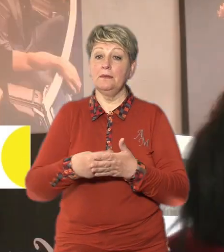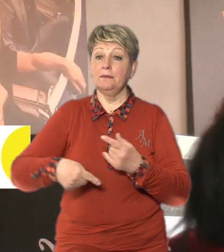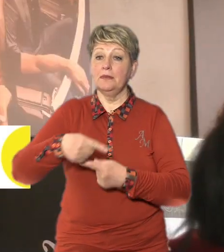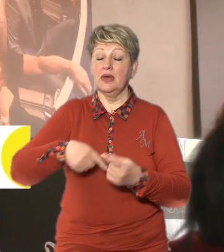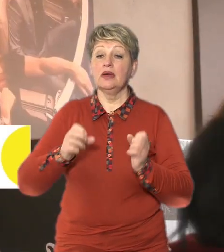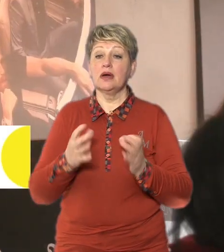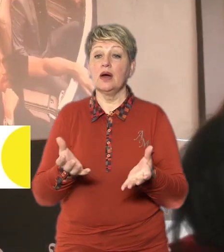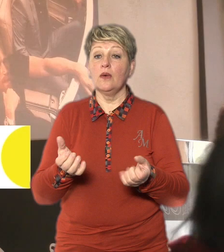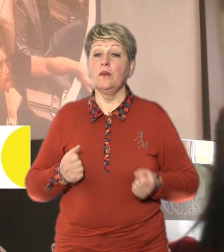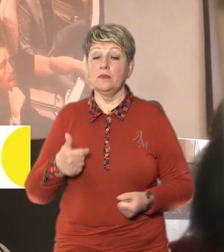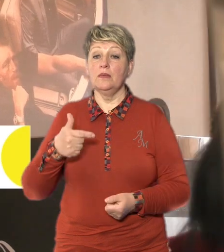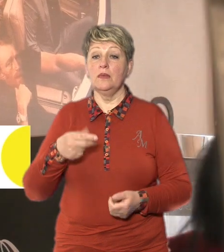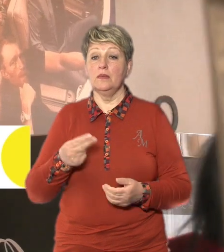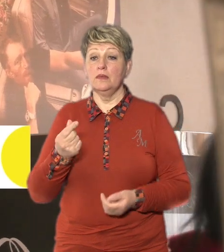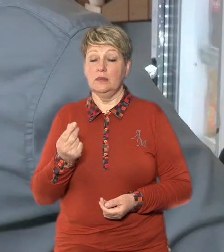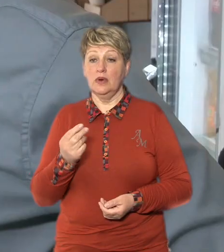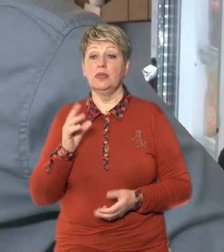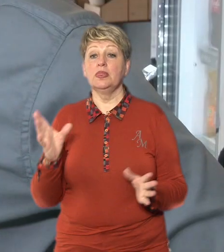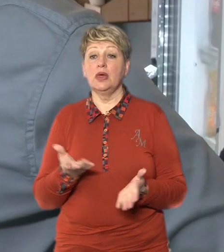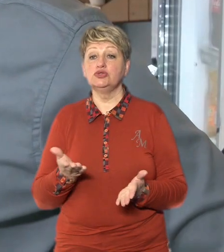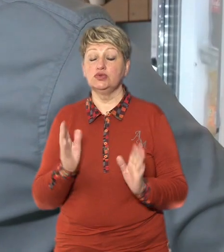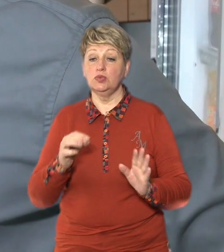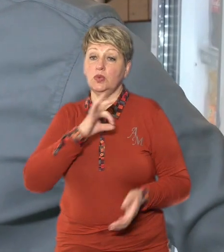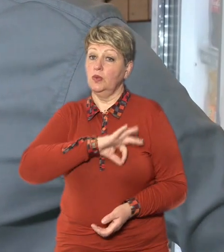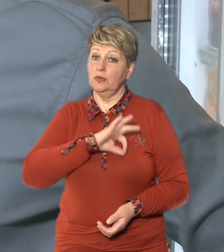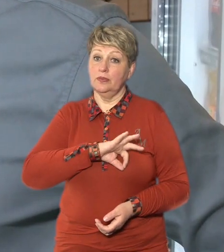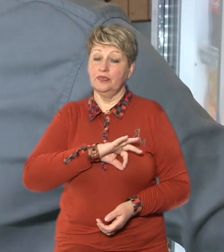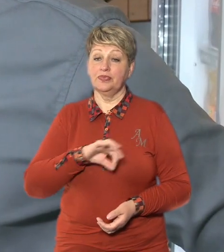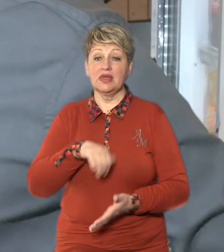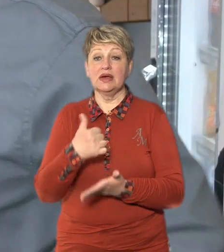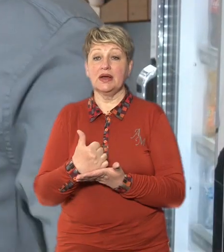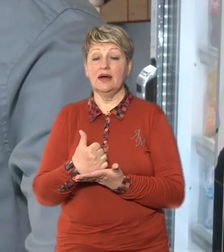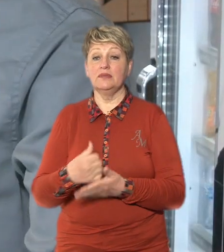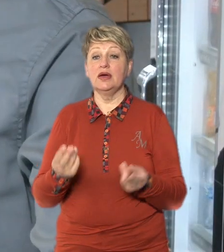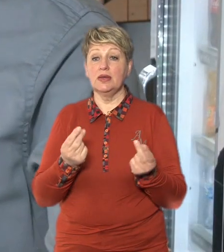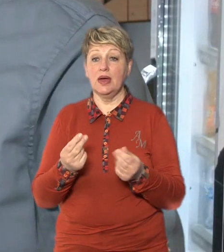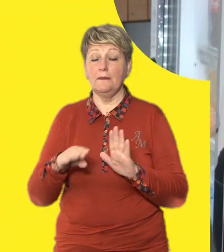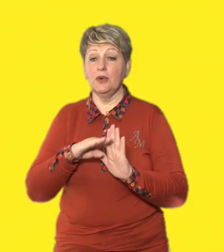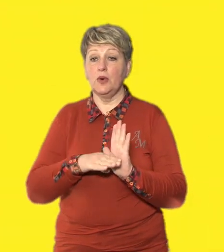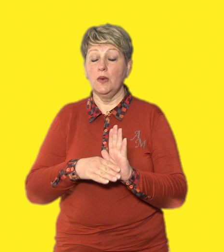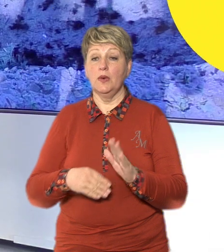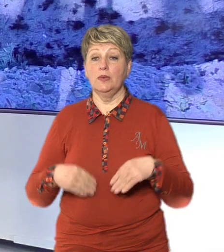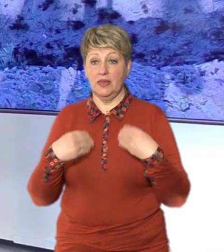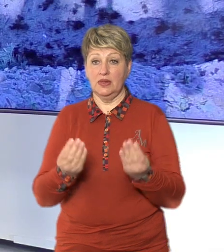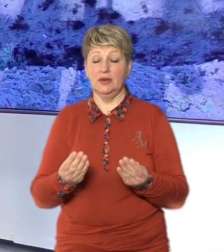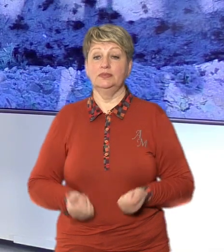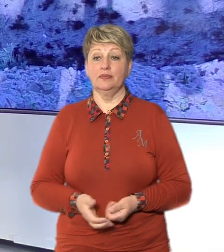отримати грант та на що його можна використати саме грантова програма дала ось такий поштовх